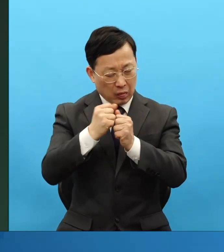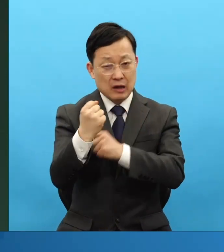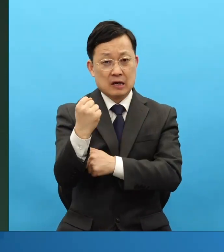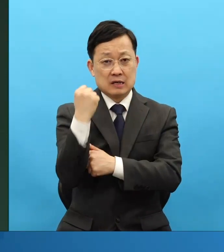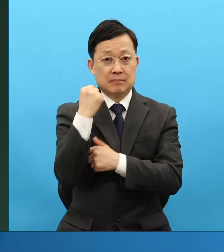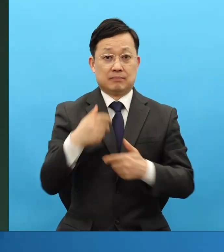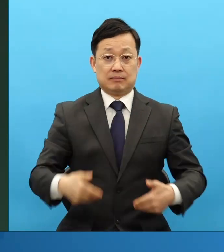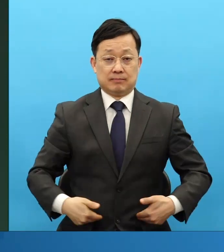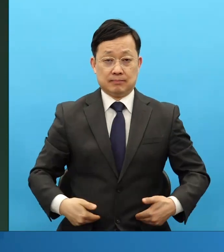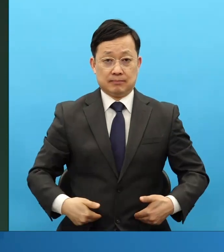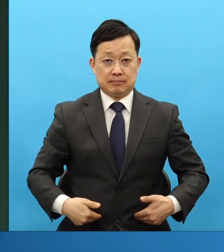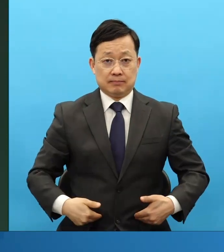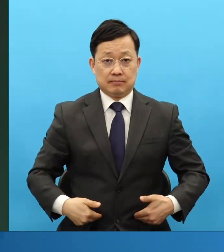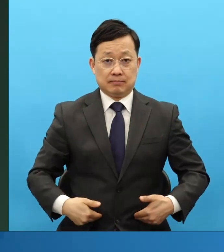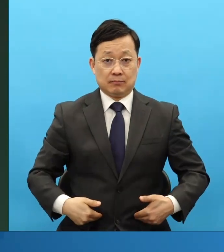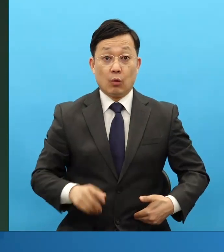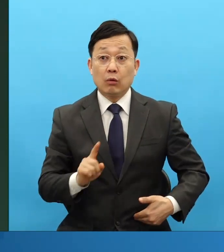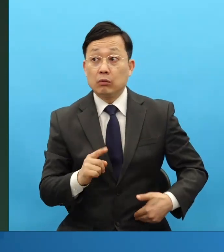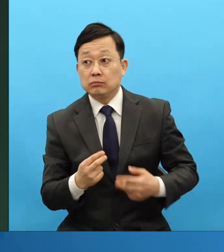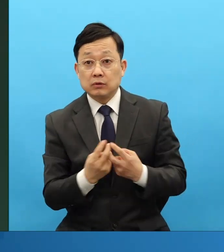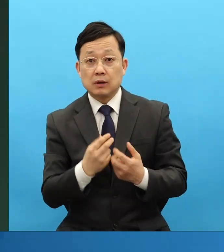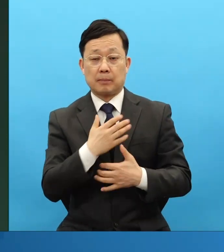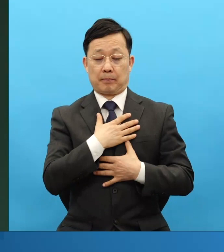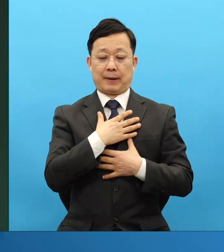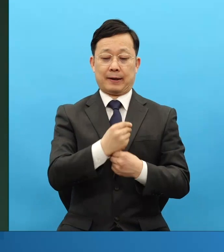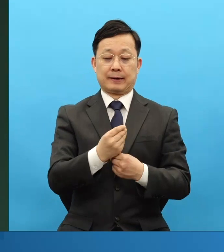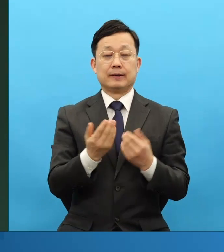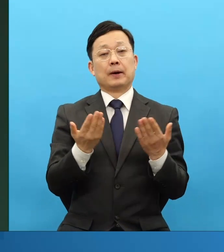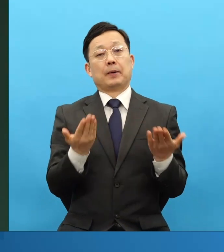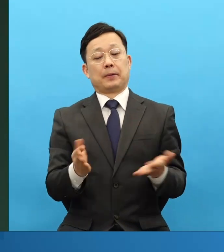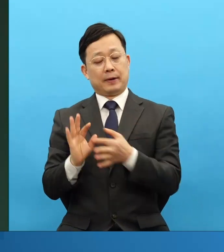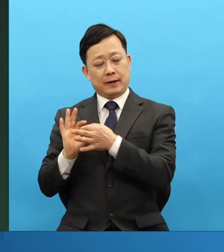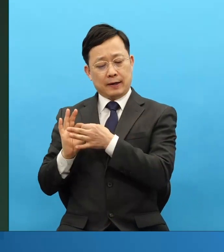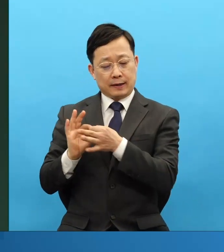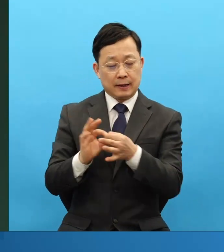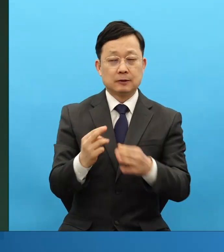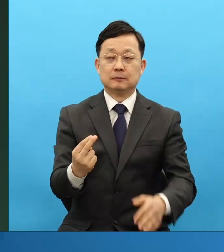그걸 편안하게 계속 힘으로 누리세요.